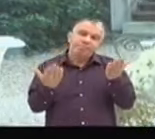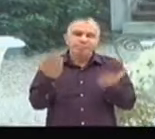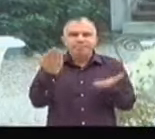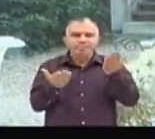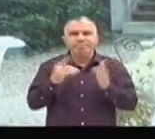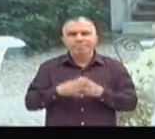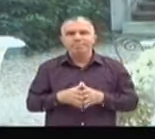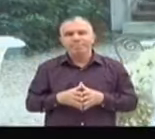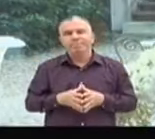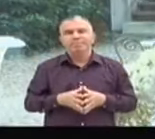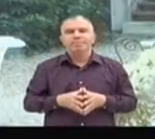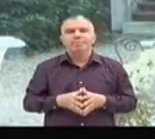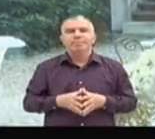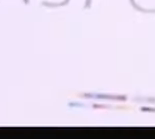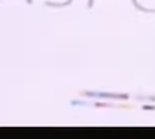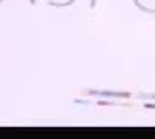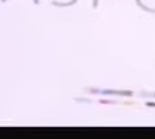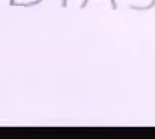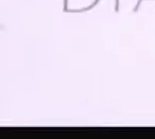marrant. Moi, du coup, ça me faisait rien.